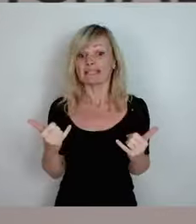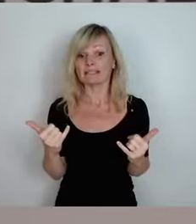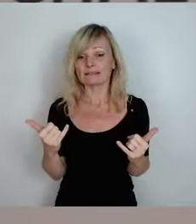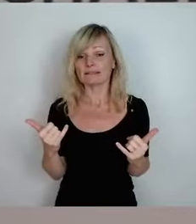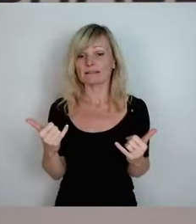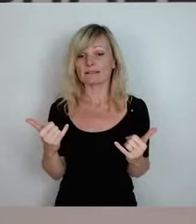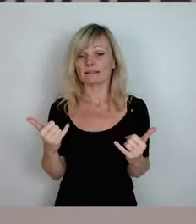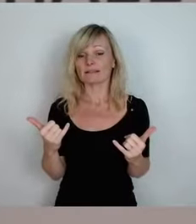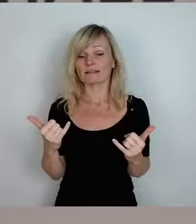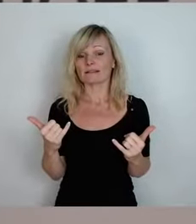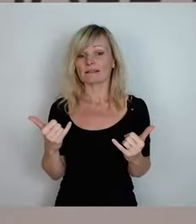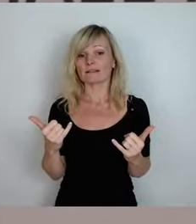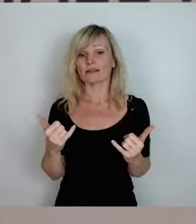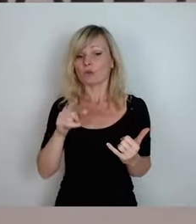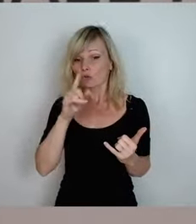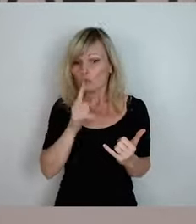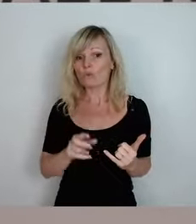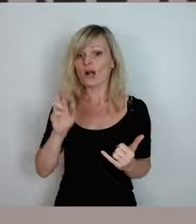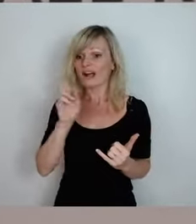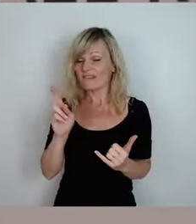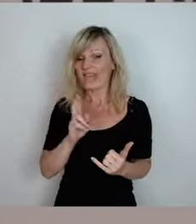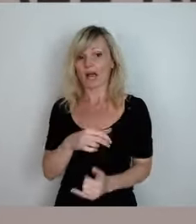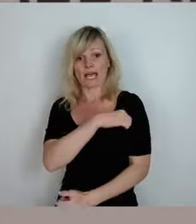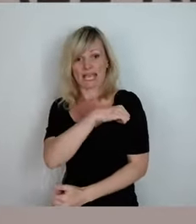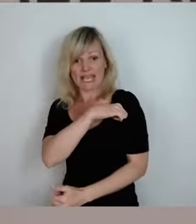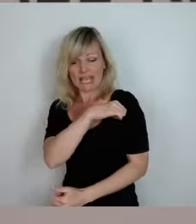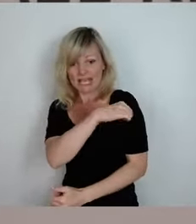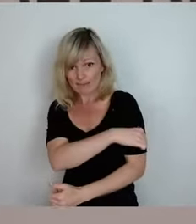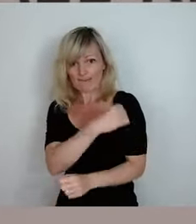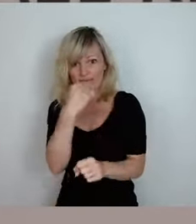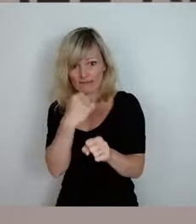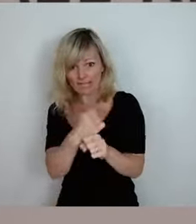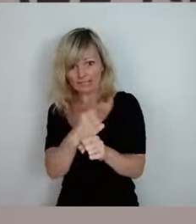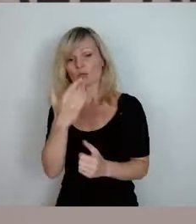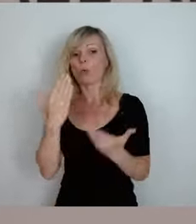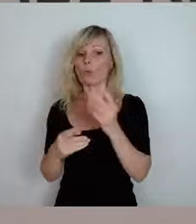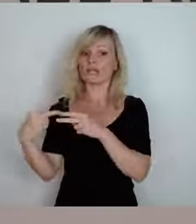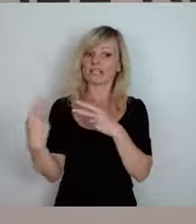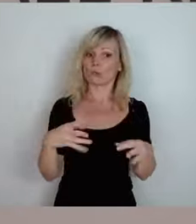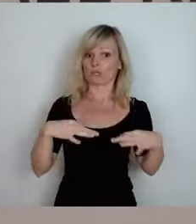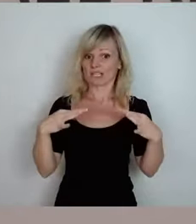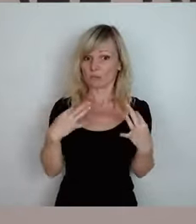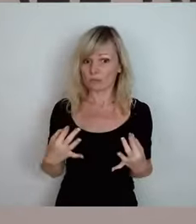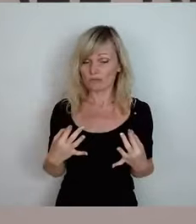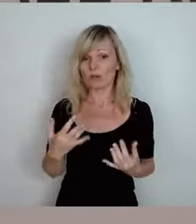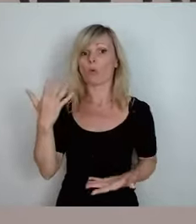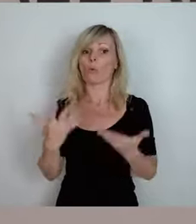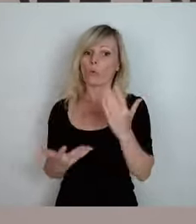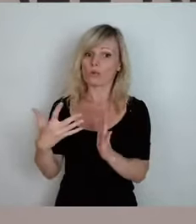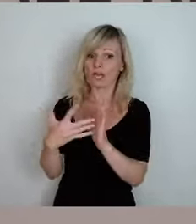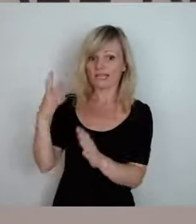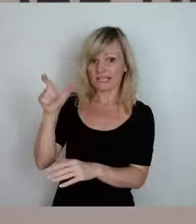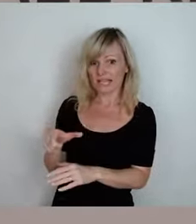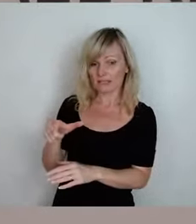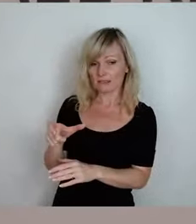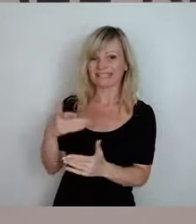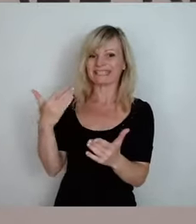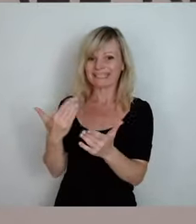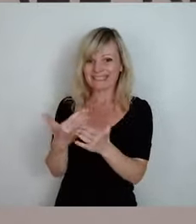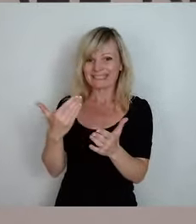nur diejenigen, die entweder geimpft sind oder genesen sind oder getestet sind, können diese